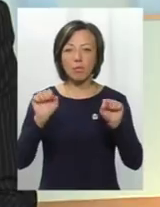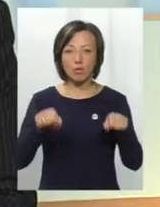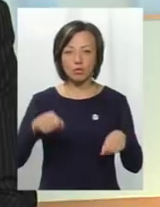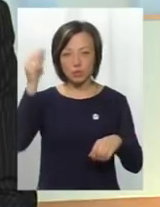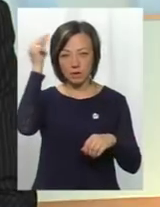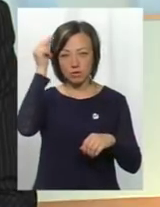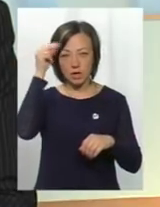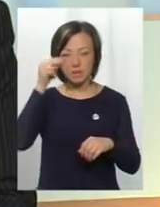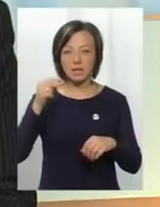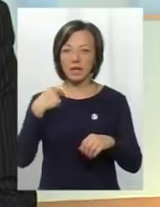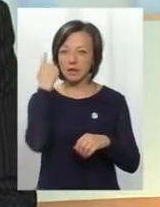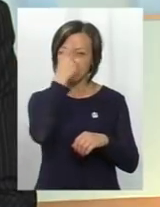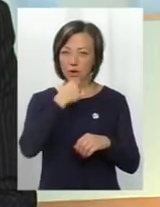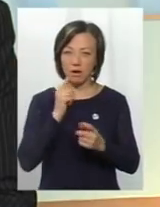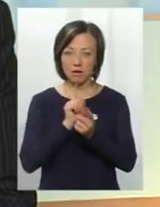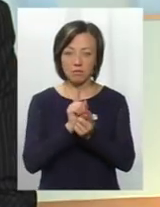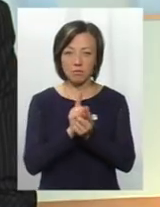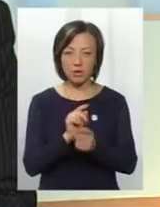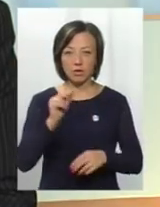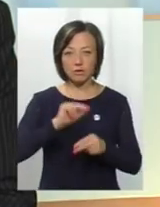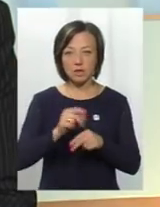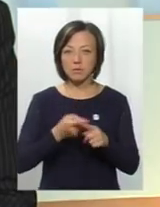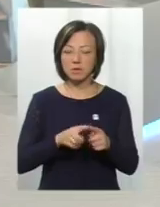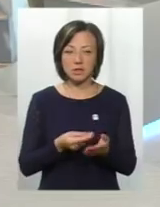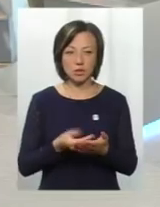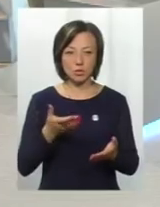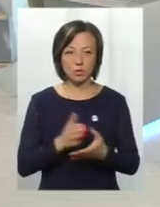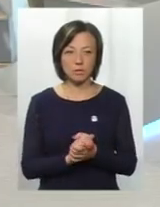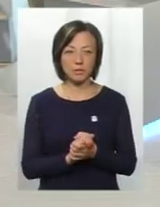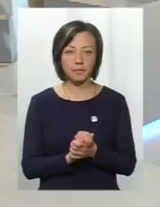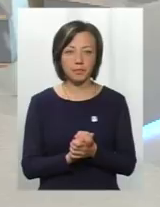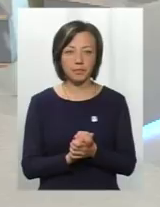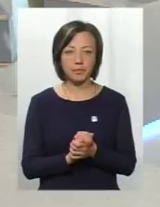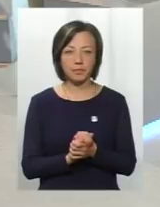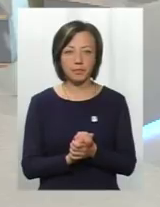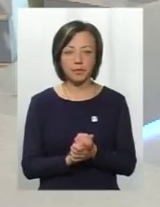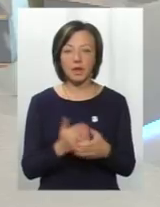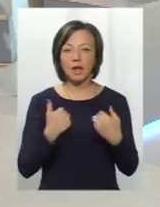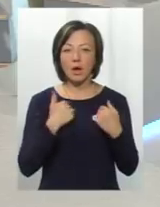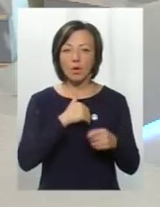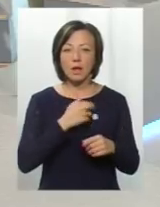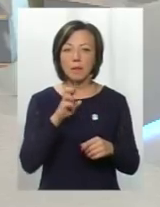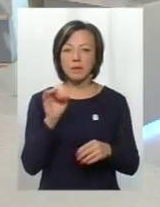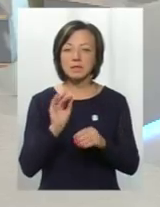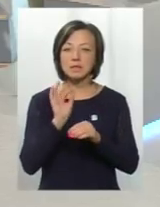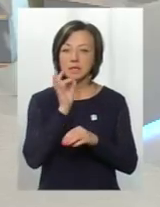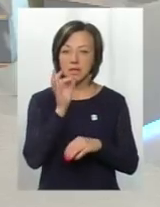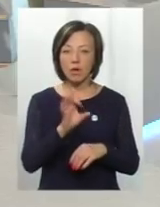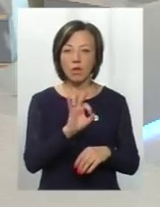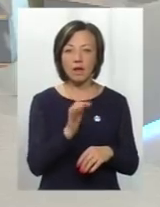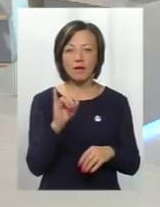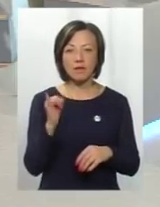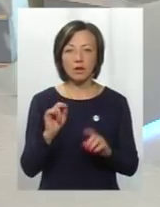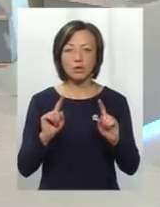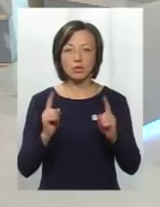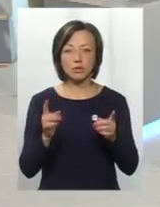навчатися на індивідуальному навчанні. І ми це надзвичайно оцінуємо. Я би хотіла сказати таку річ, що Олег Іванович